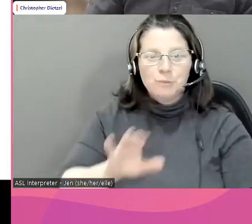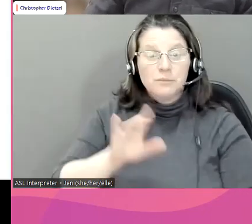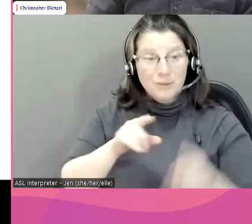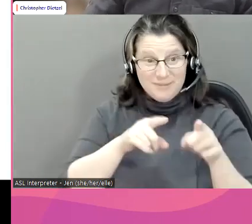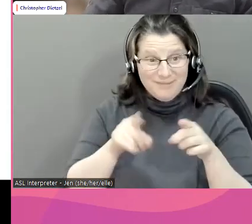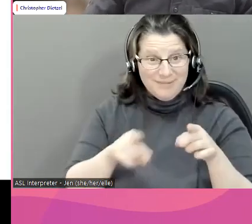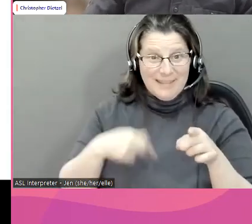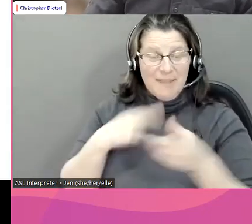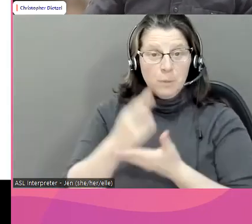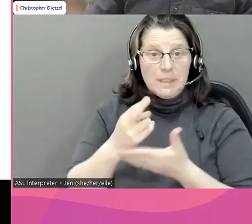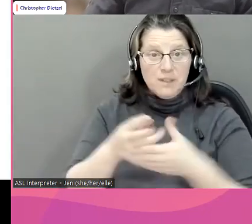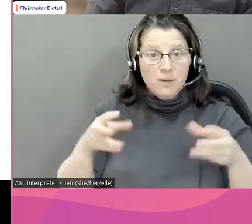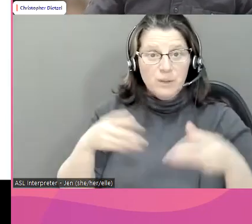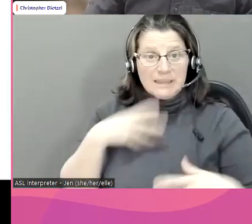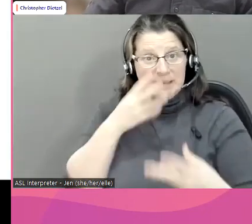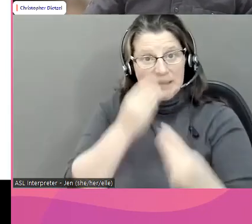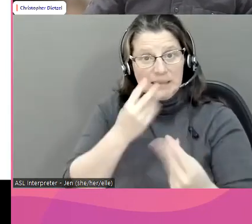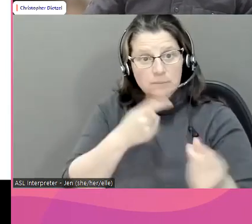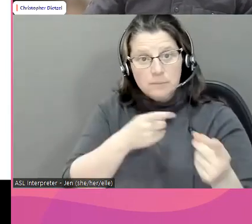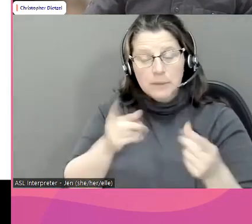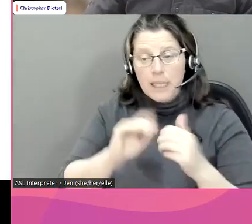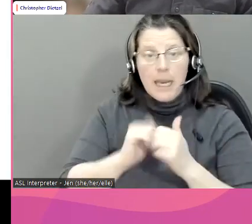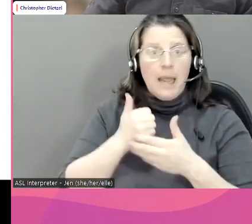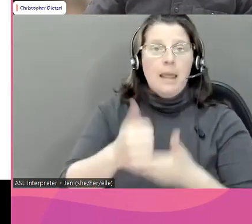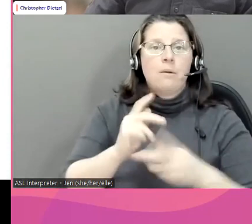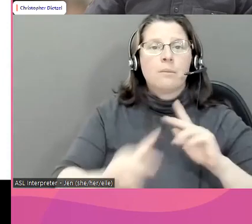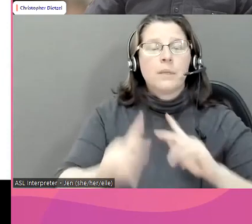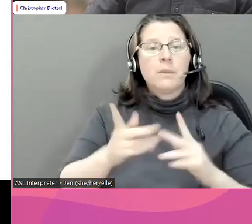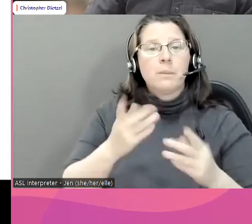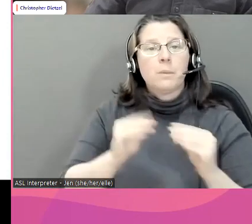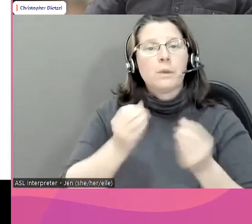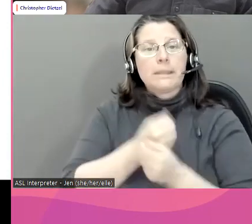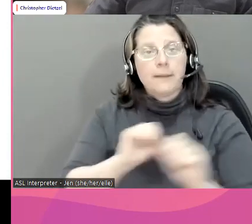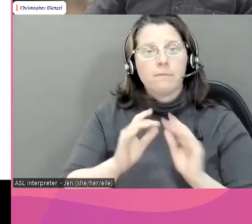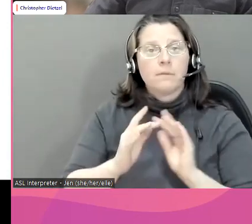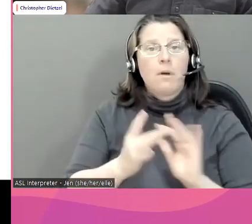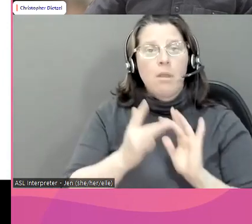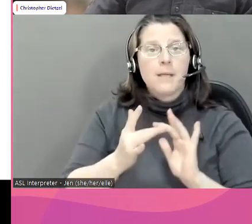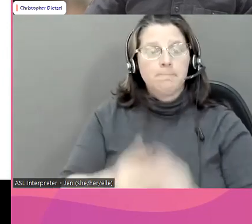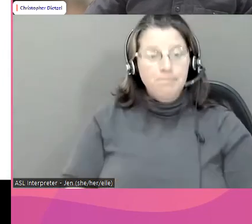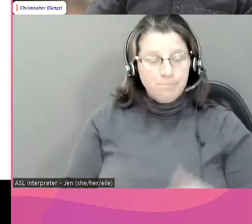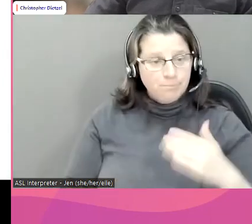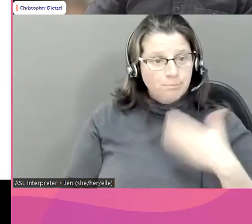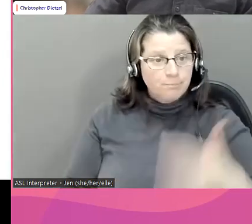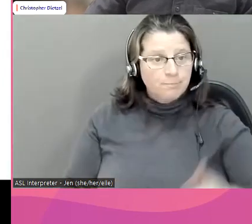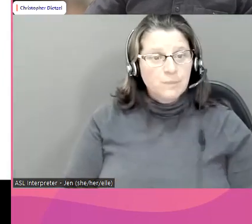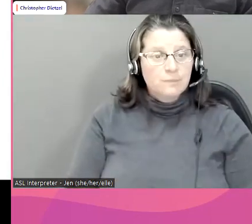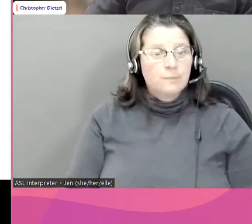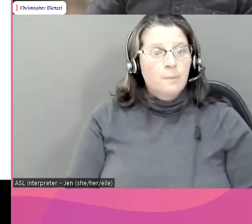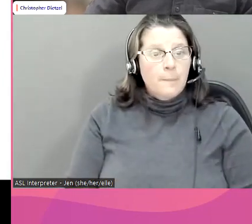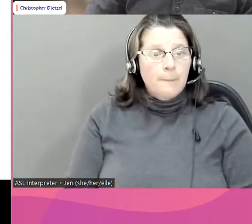Donc, ce sont des guides de ressources qui visent à aider les personnes à naviguer ces espaces de ressources sécuritaires.